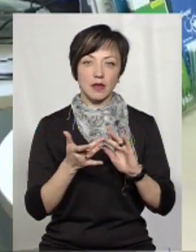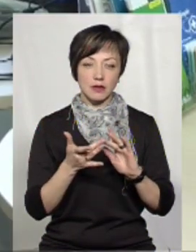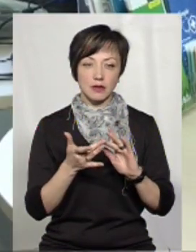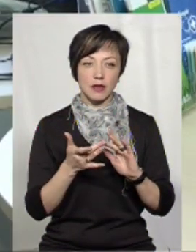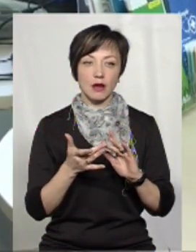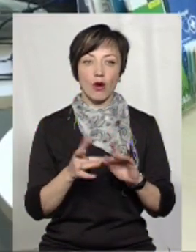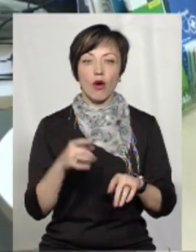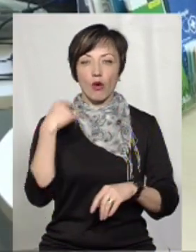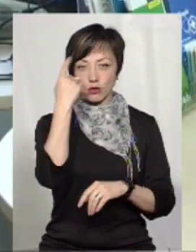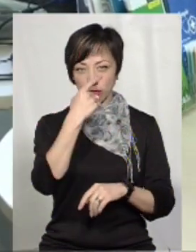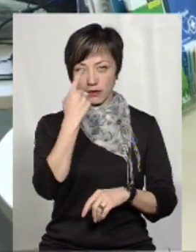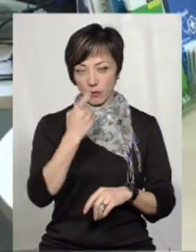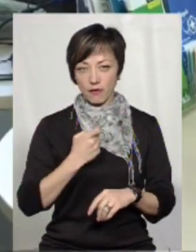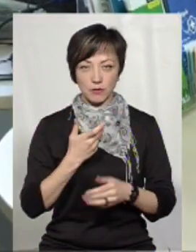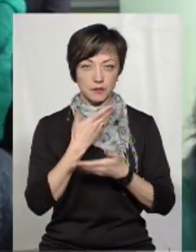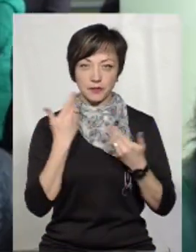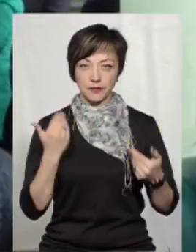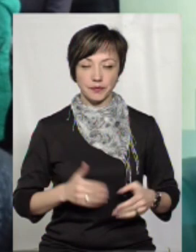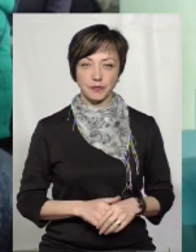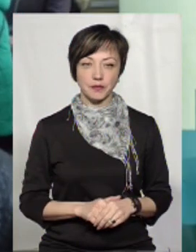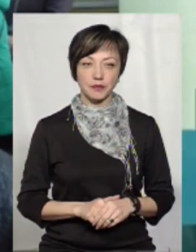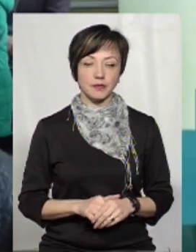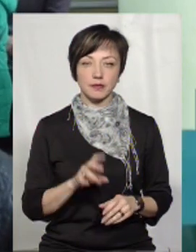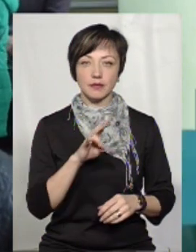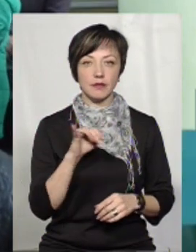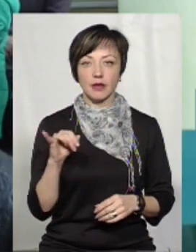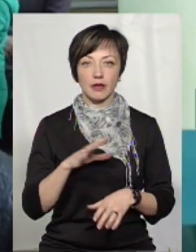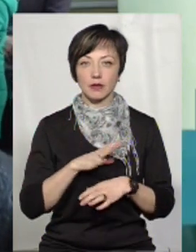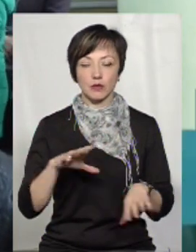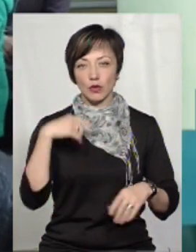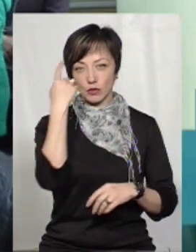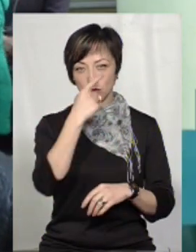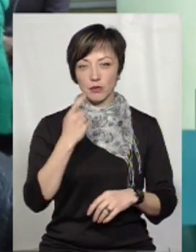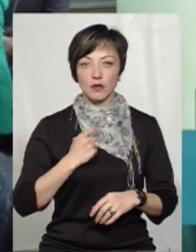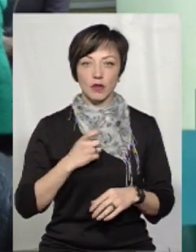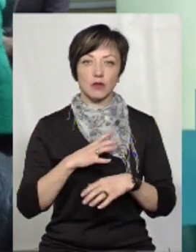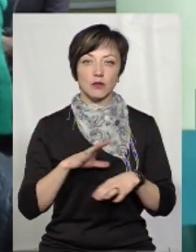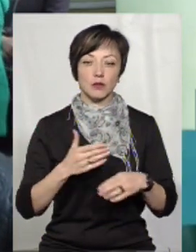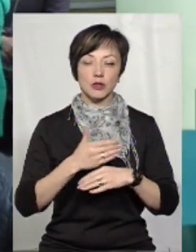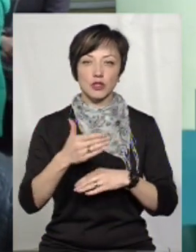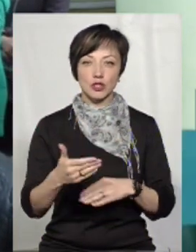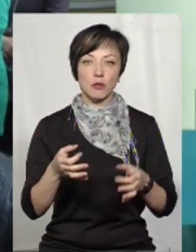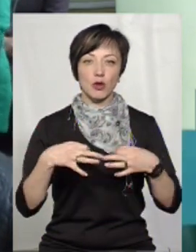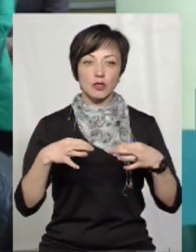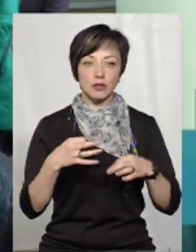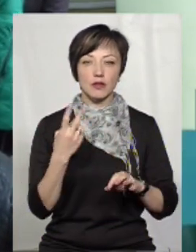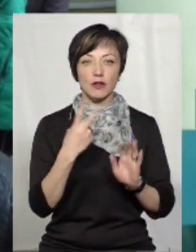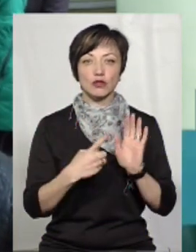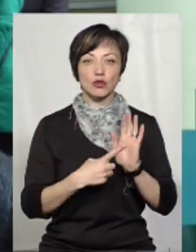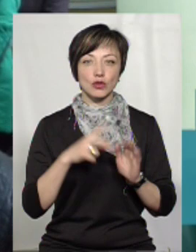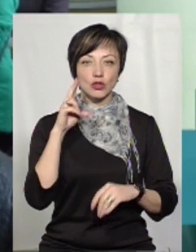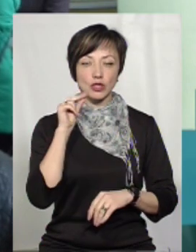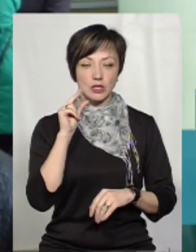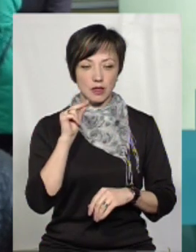мереж. Особисте повідомлення не отримувала. Ні, не надходить, повідомлення буде пізніше, мені пояснила, що буде 26